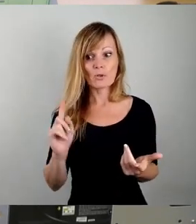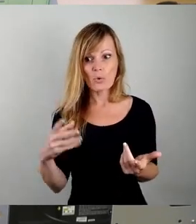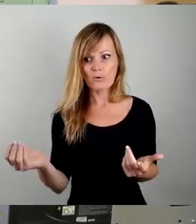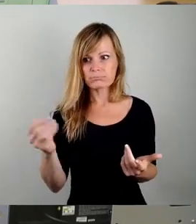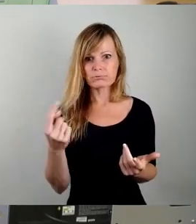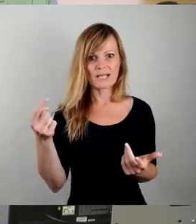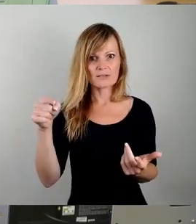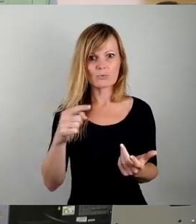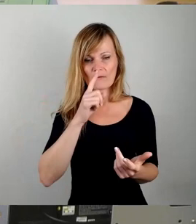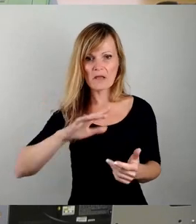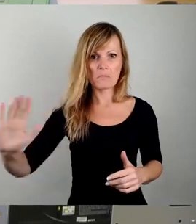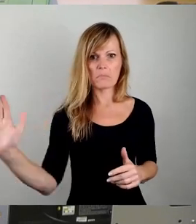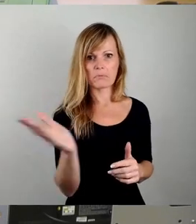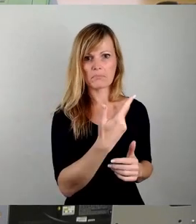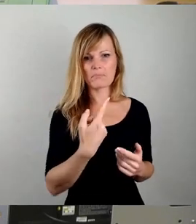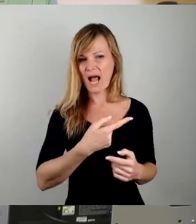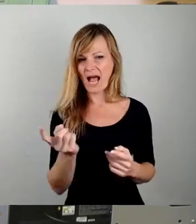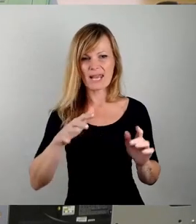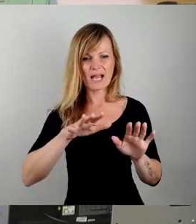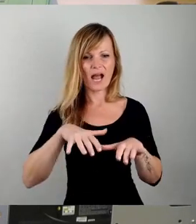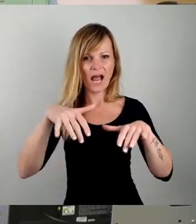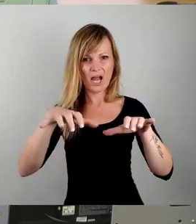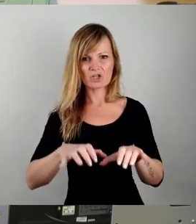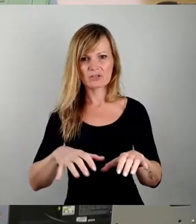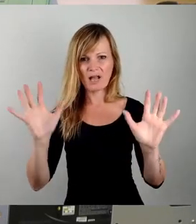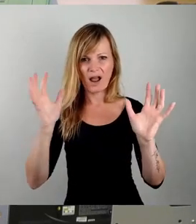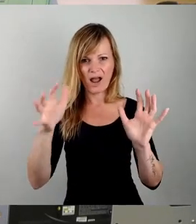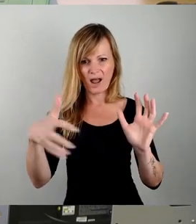großen Rundumschlag tun würden und alle Garagen da im Prinzip abreißen würden.